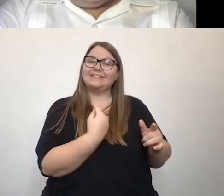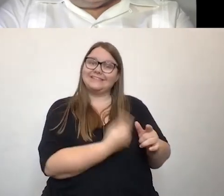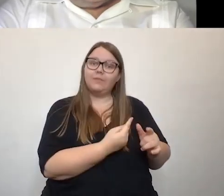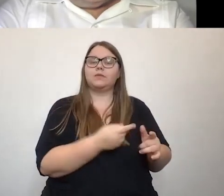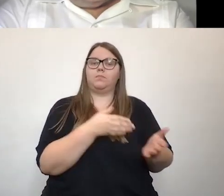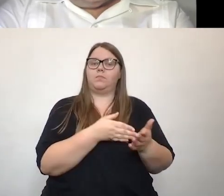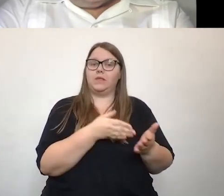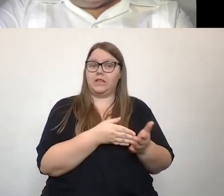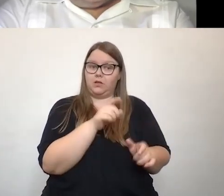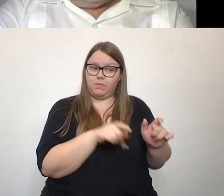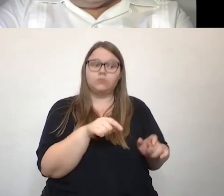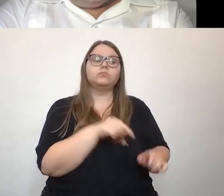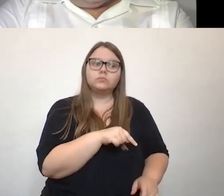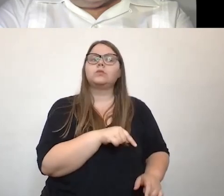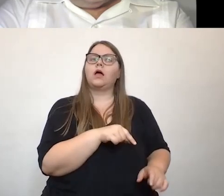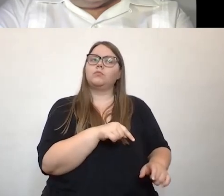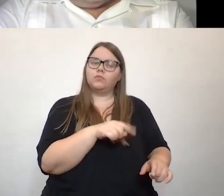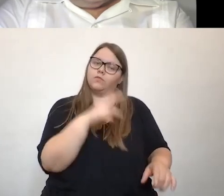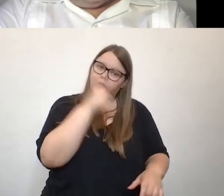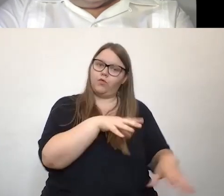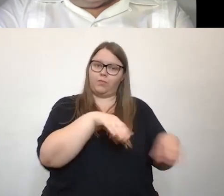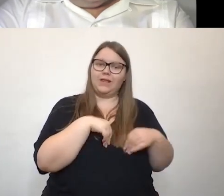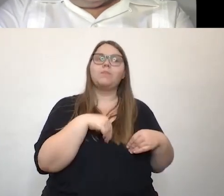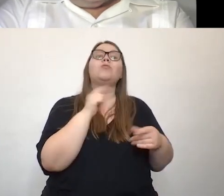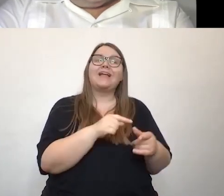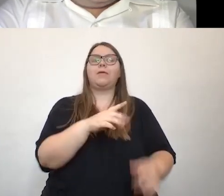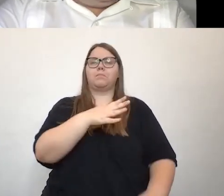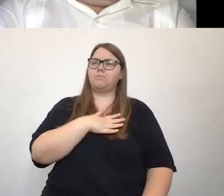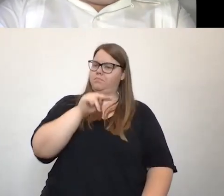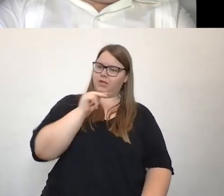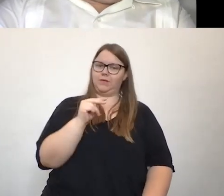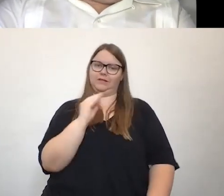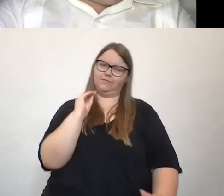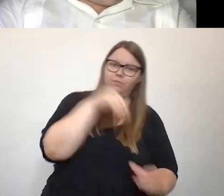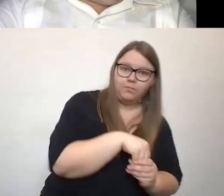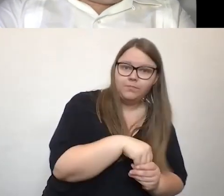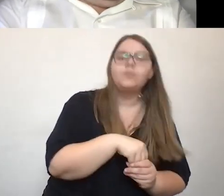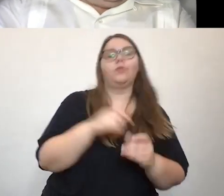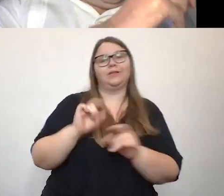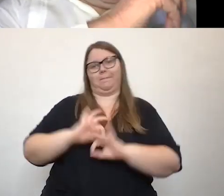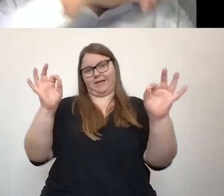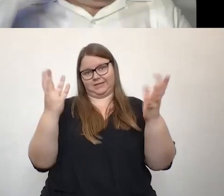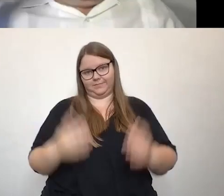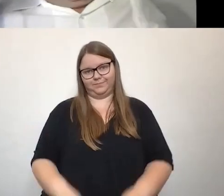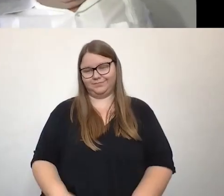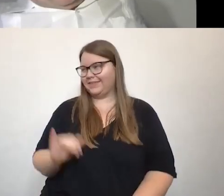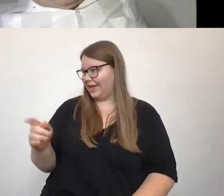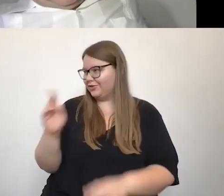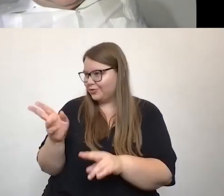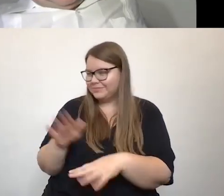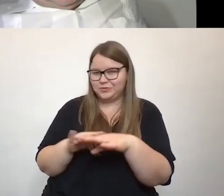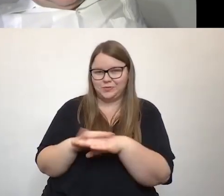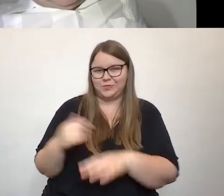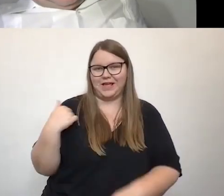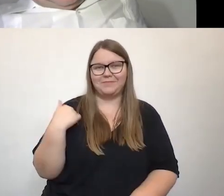Verantwortung zu nehmen und so ihre Perspektive einzubringen. Vielen Dank. Entschuldigung, das war eben, du bist